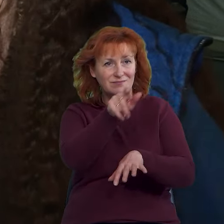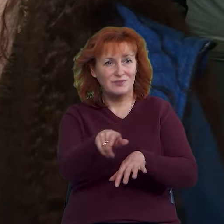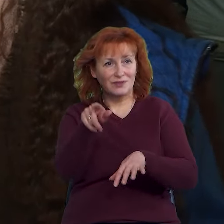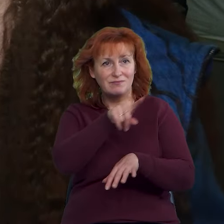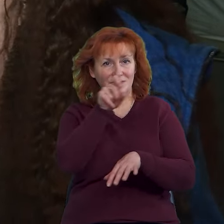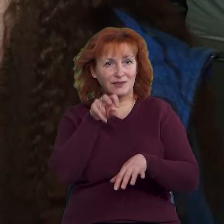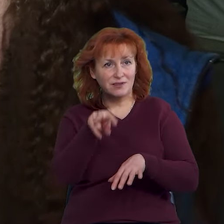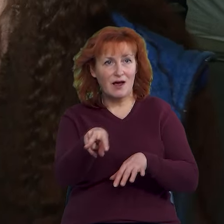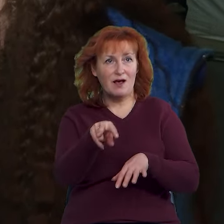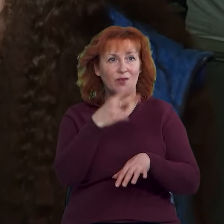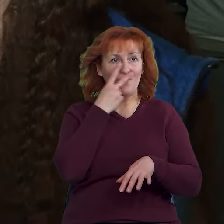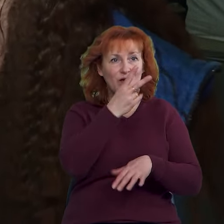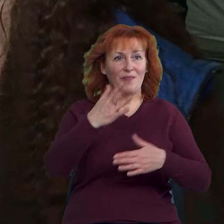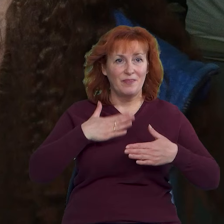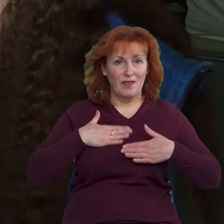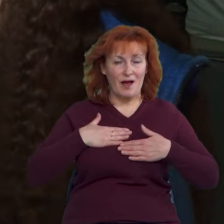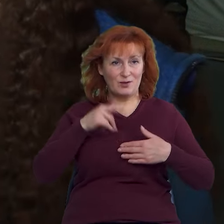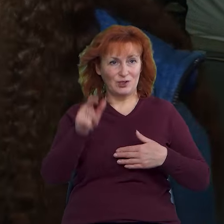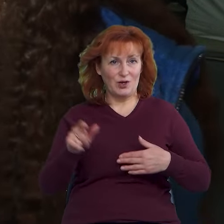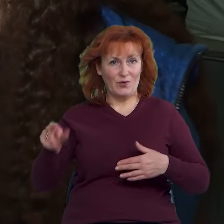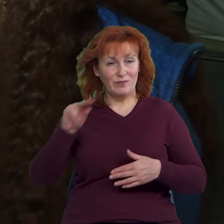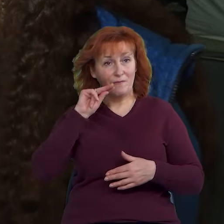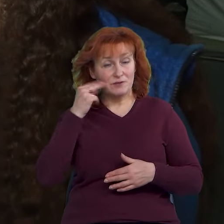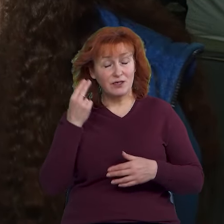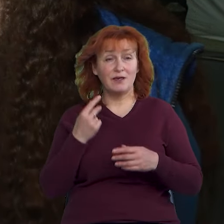просто повний зал людей наших з Чернігова.